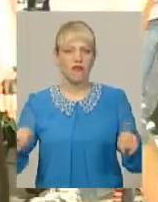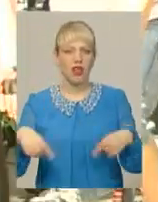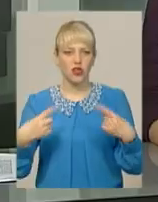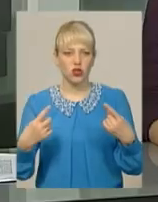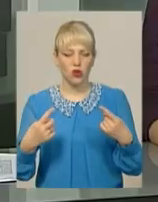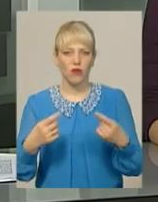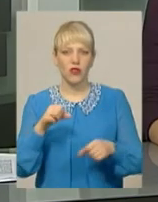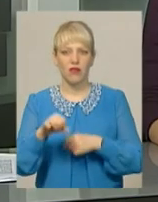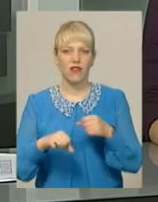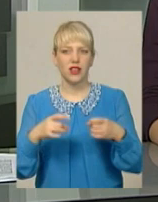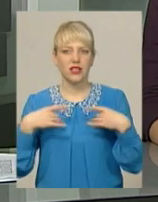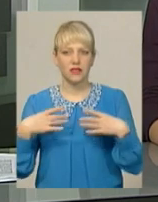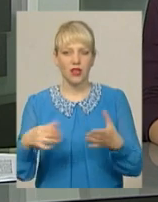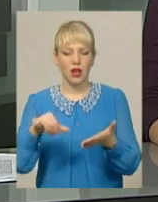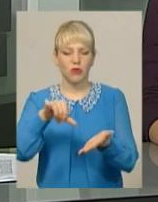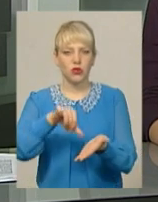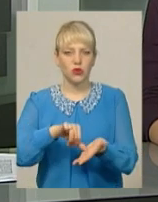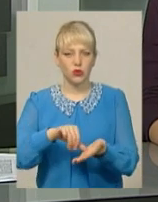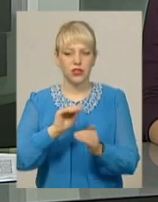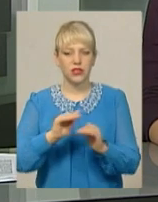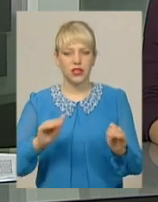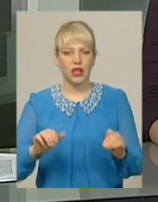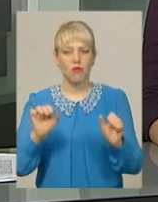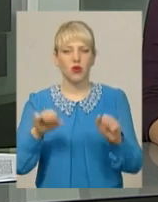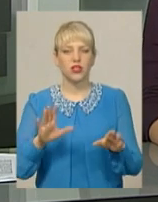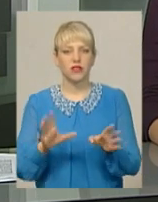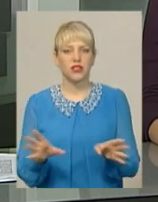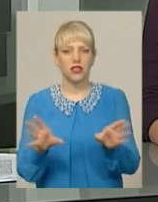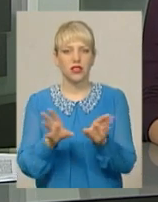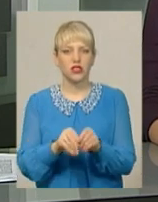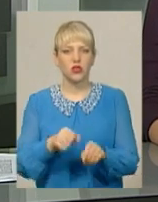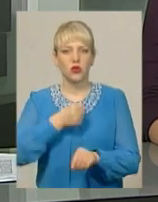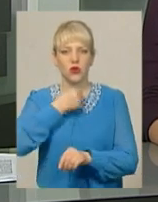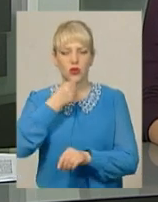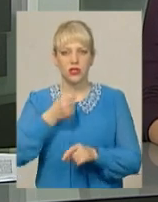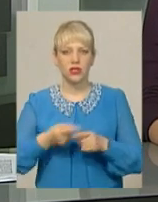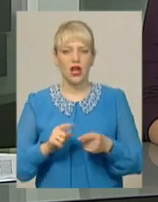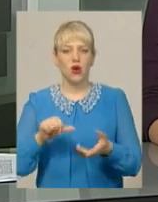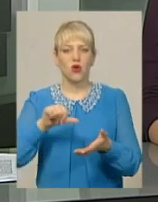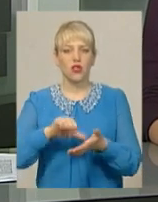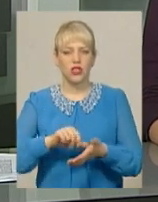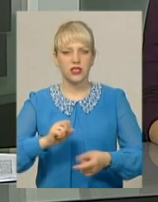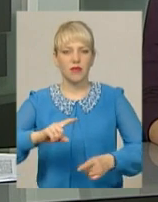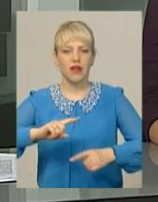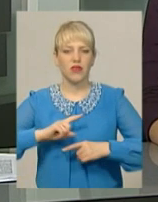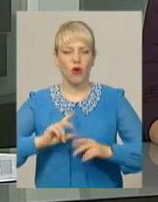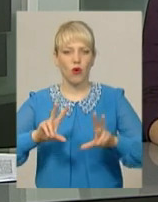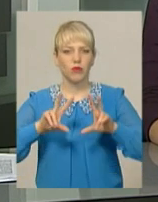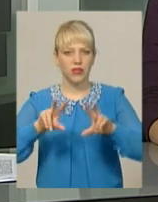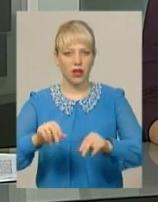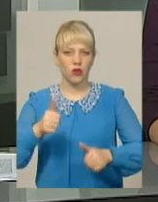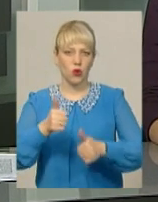до 14 років можлива лише у супроводі дорослих, підкреслює Сергій Толстіхін. Учасникам заїзду на фініші обіцяють конкурси та